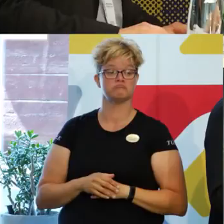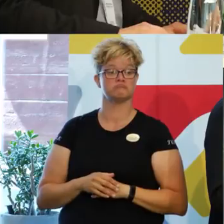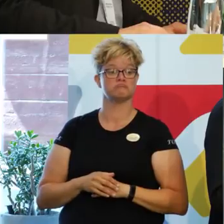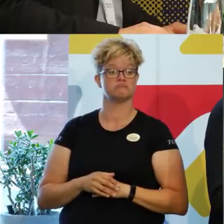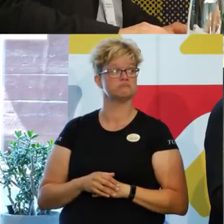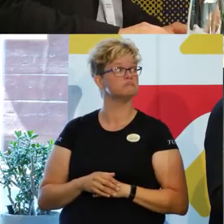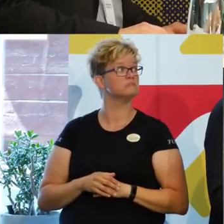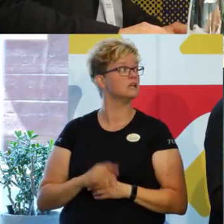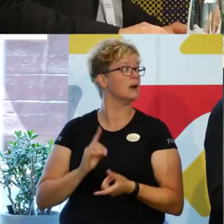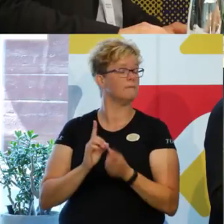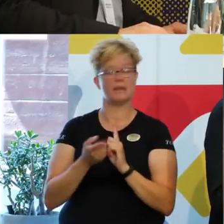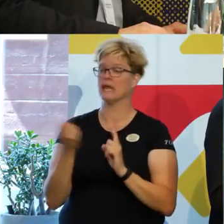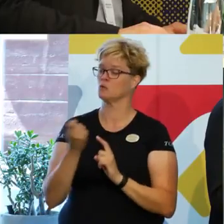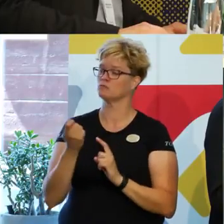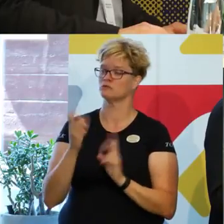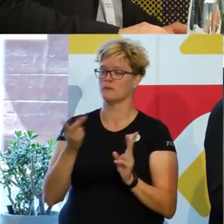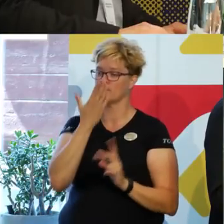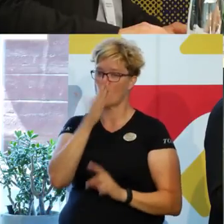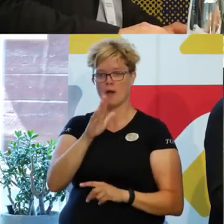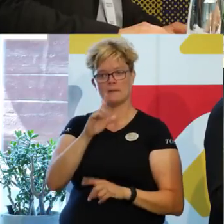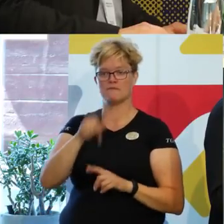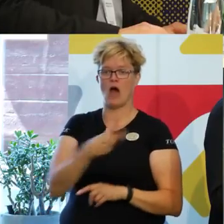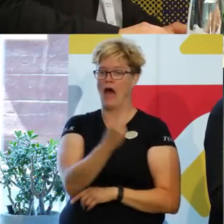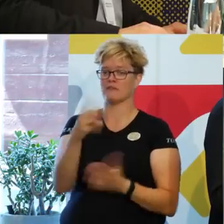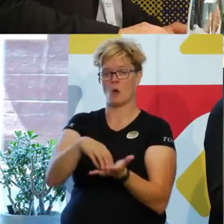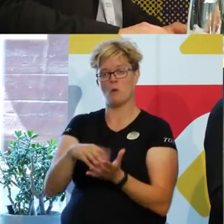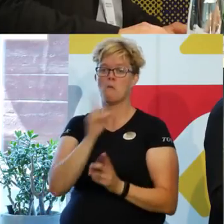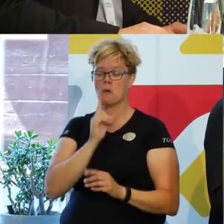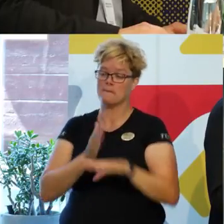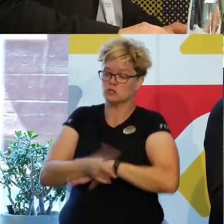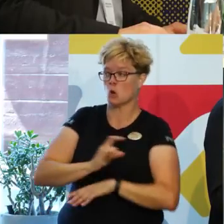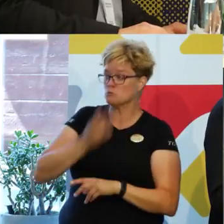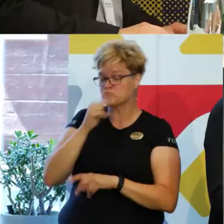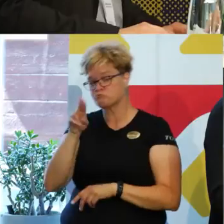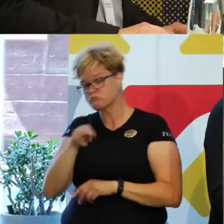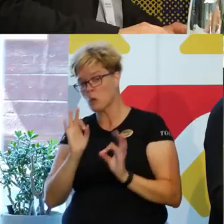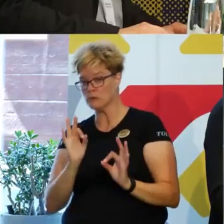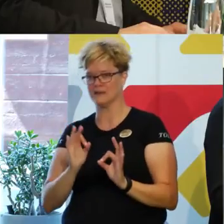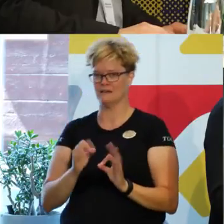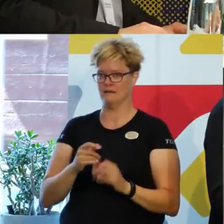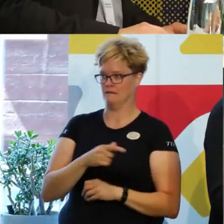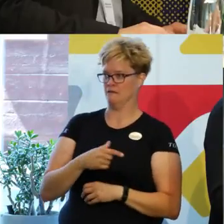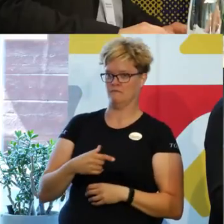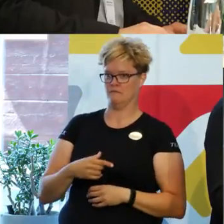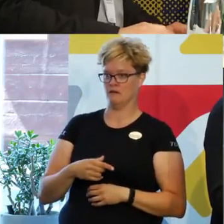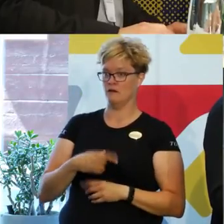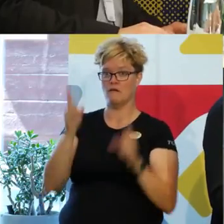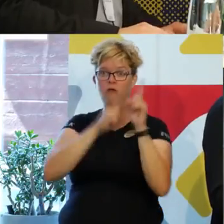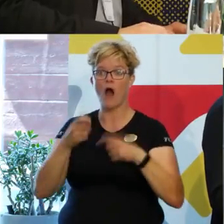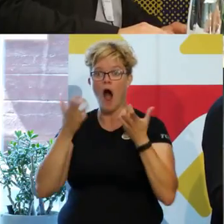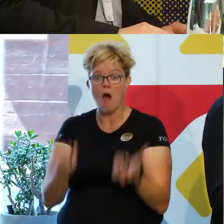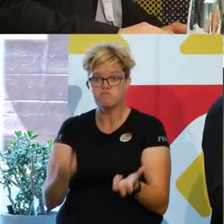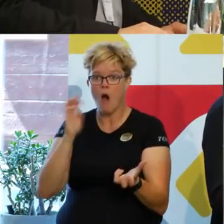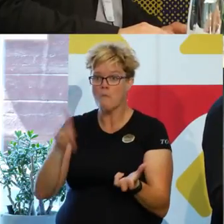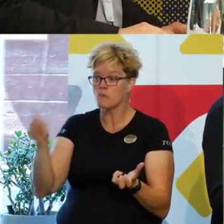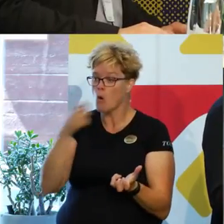någonting, ett föredöme för andra kommuner som man kommer att titta på. Detta vet man inte, tror jag, om Bårdstad. Detta